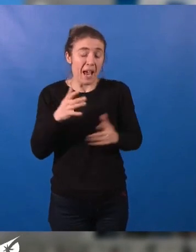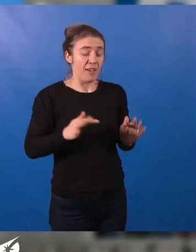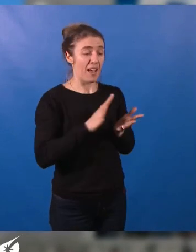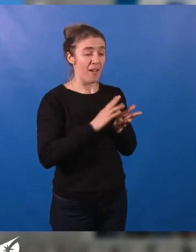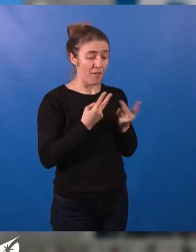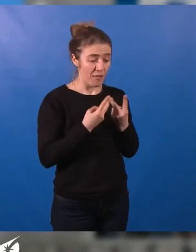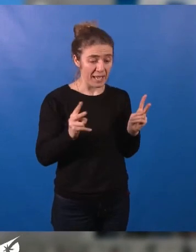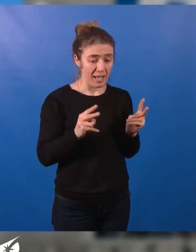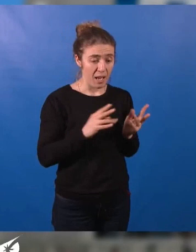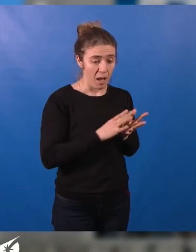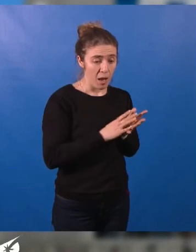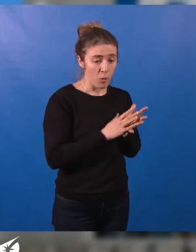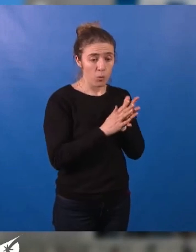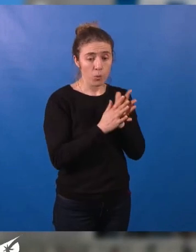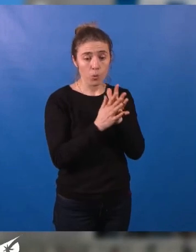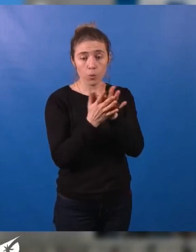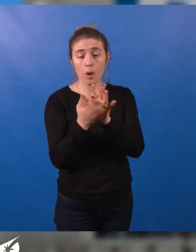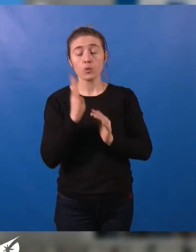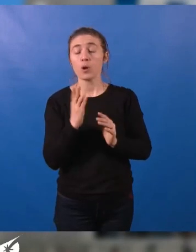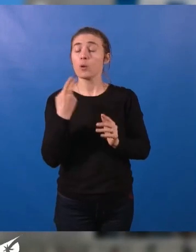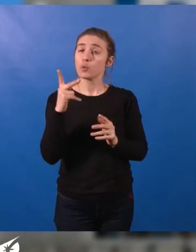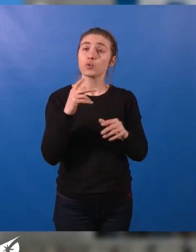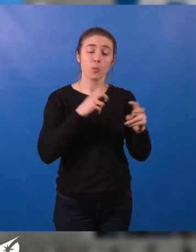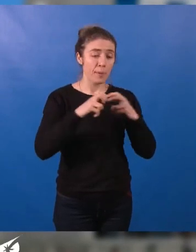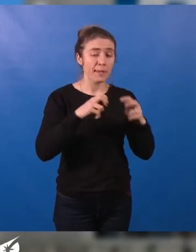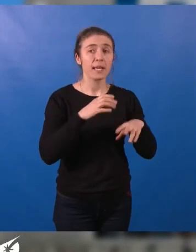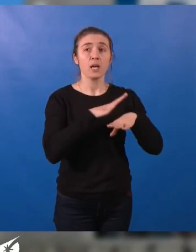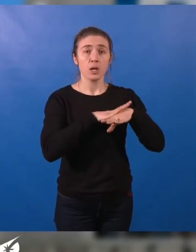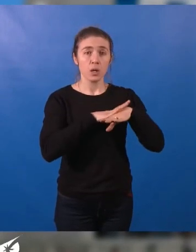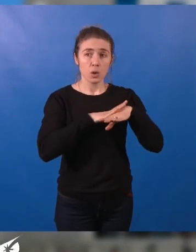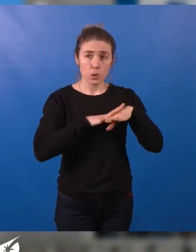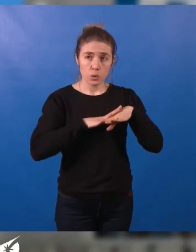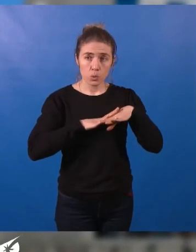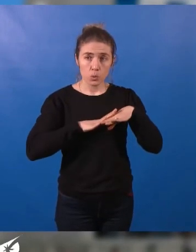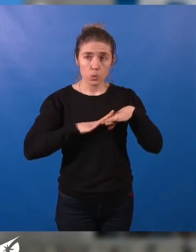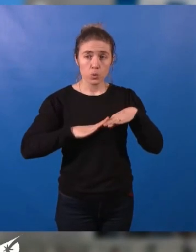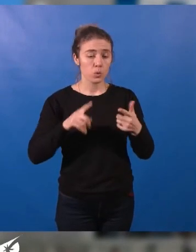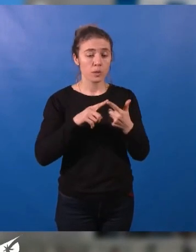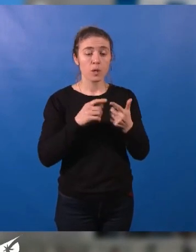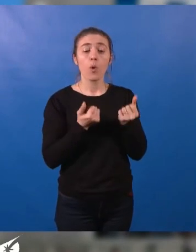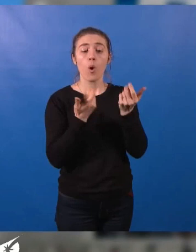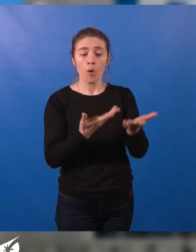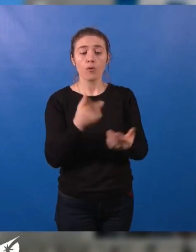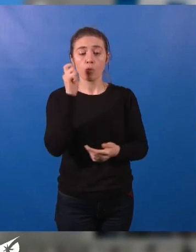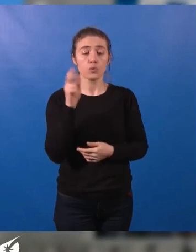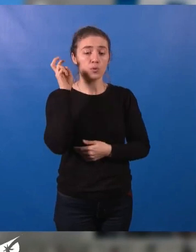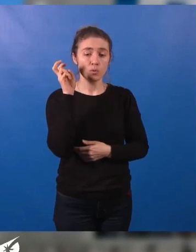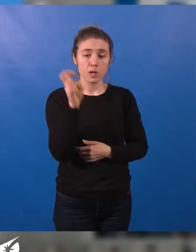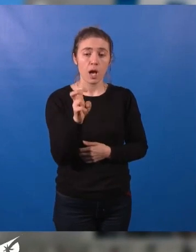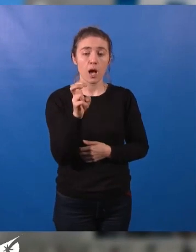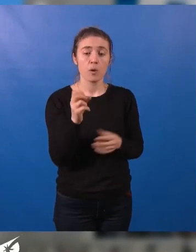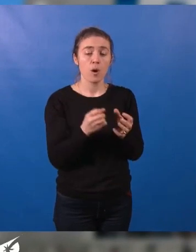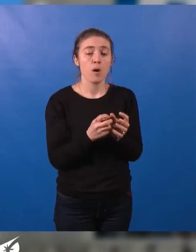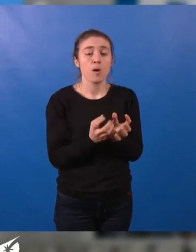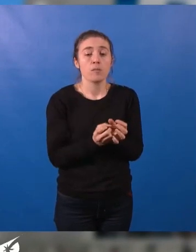passe par davantage de mobilité douce et le renforcement de l'offre de transports publics. Plus de